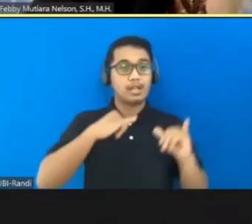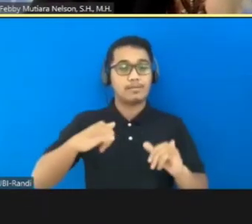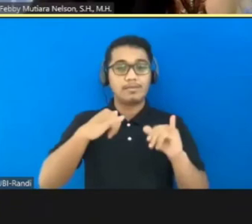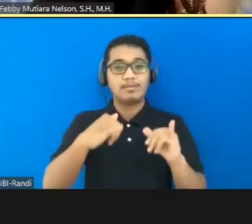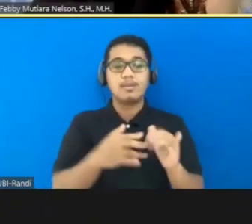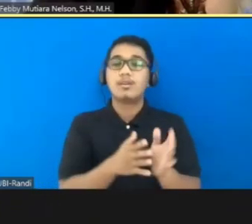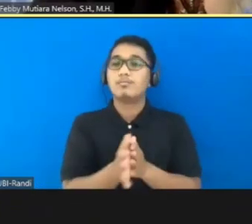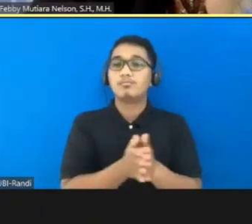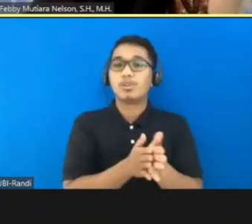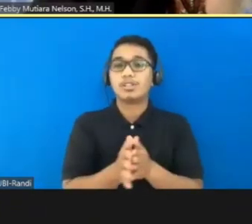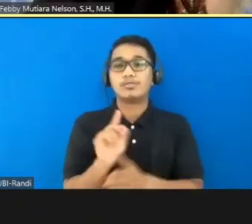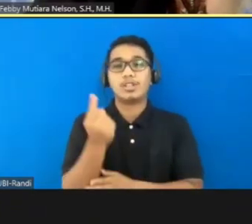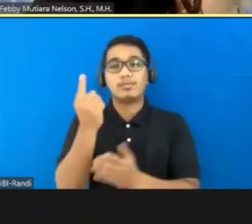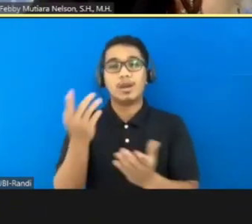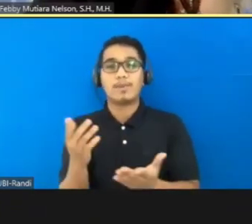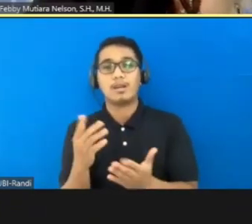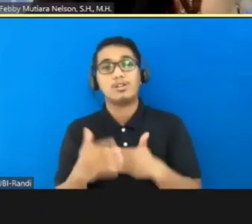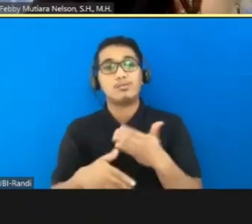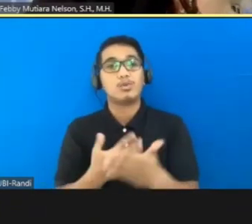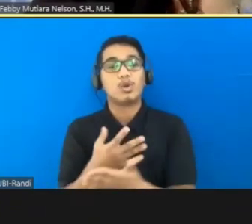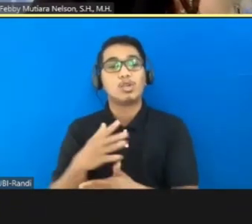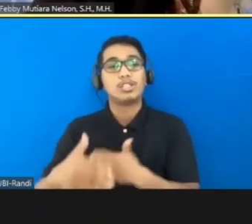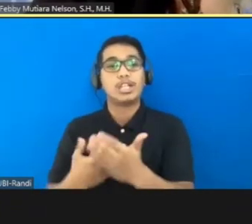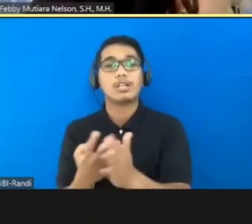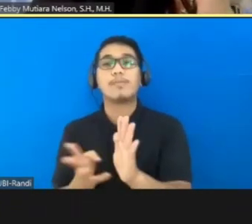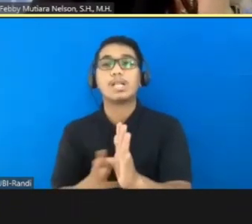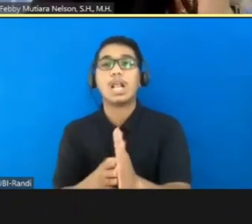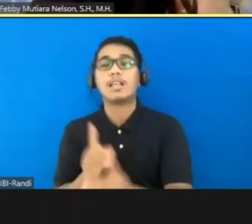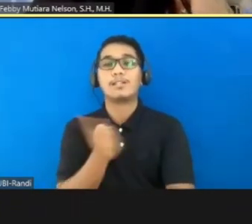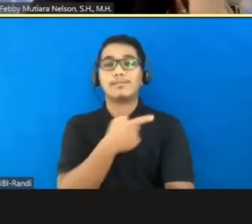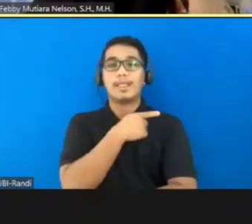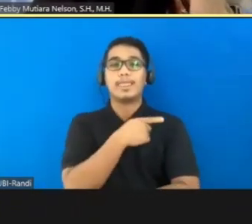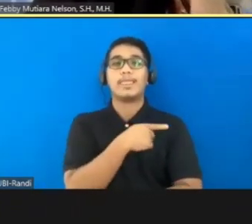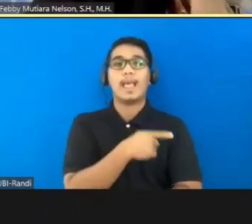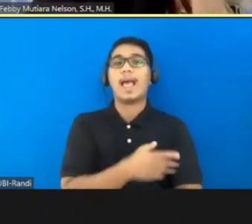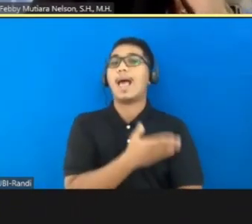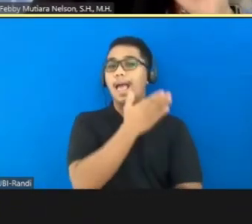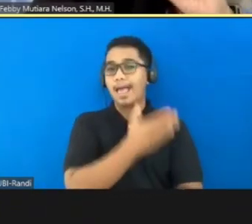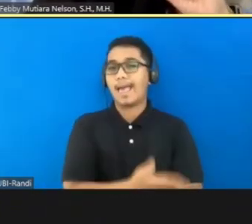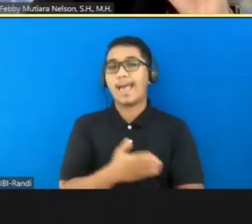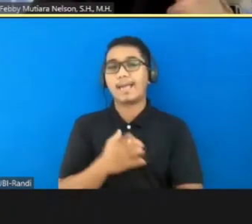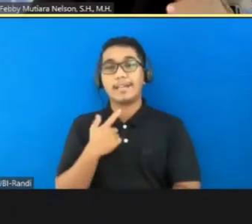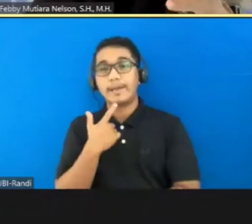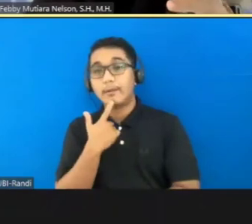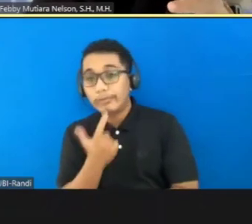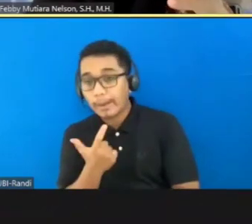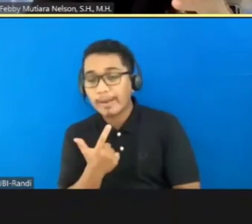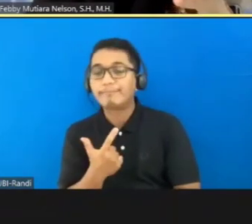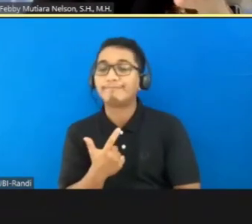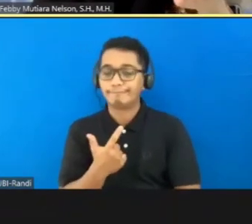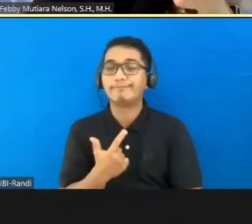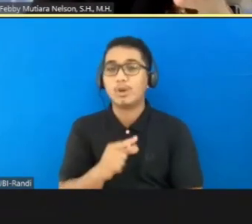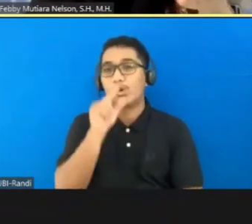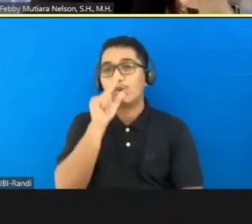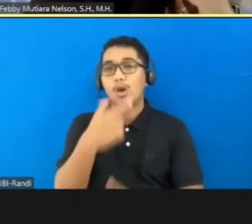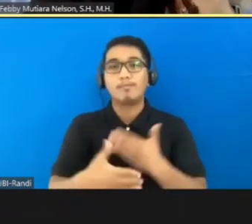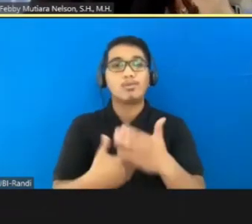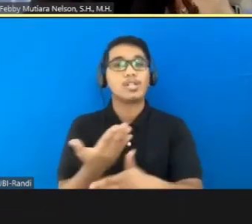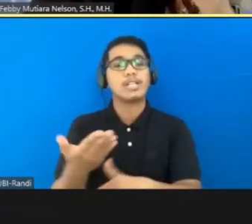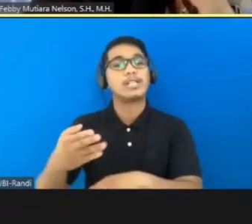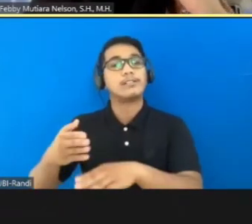tersebut paling utama adalah mempercepat proses penanganan perkara ini. Ini yang menjadi kuncinya bahwa ini untuk mempercepat proses penanganan perkara.